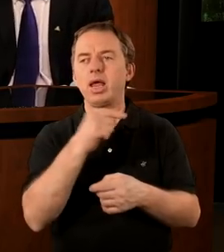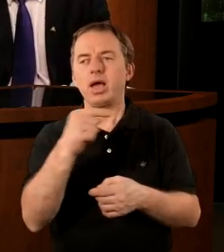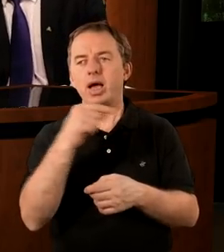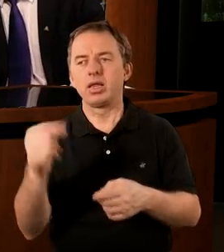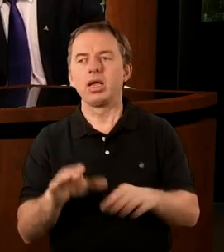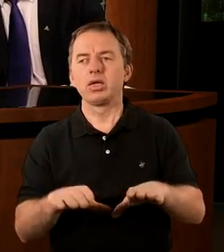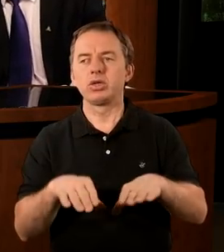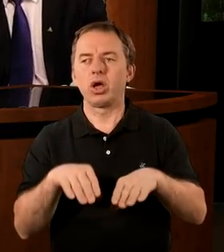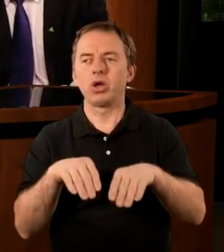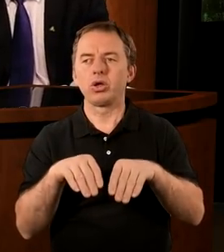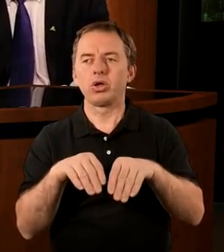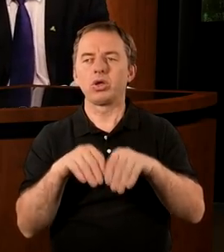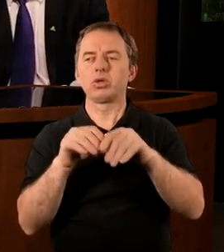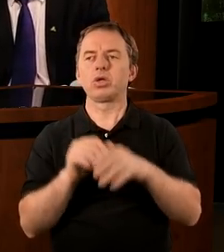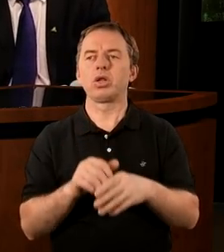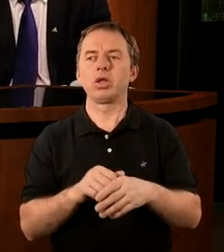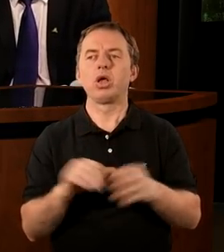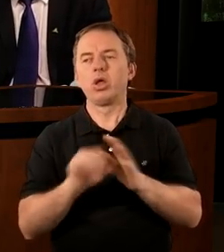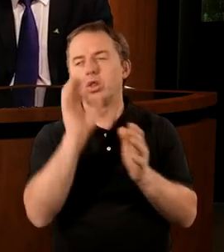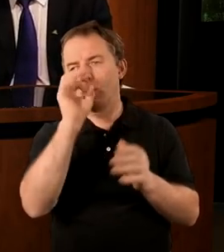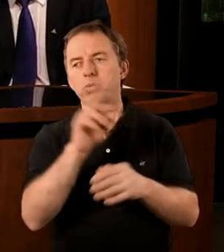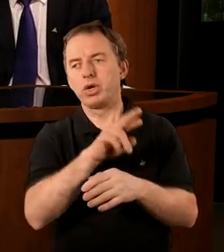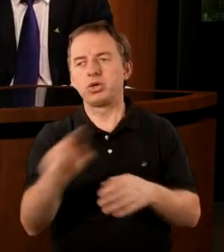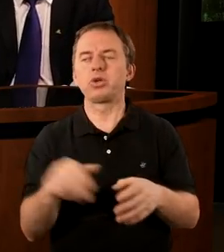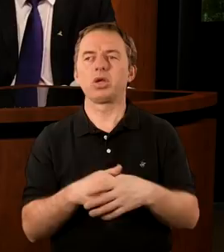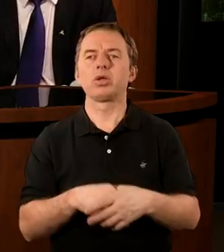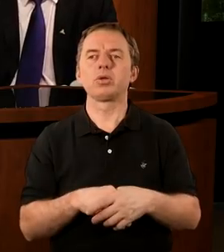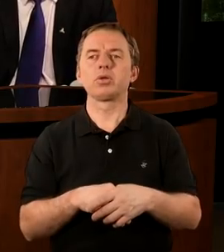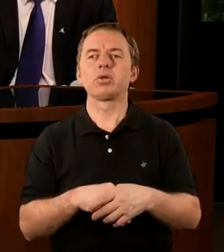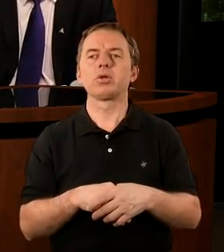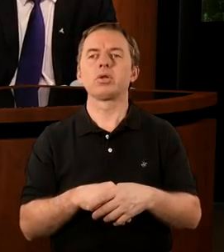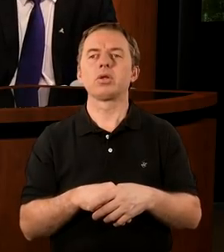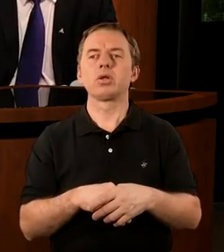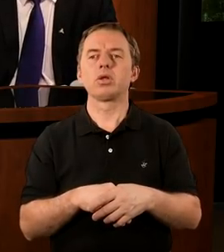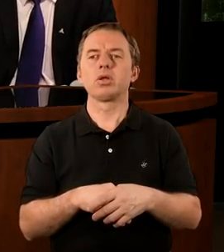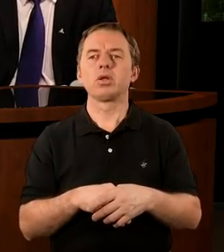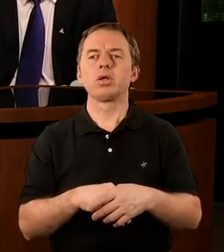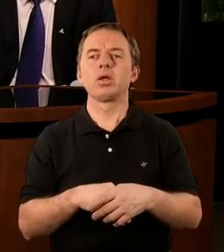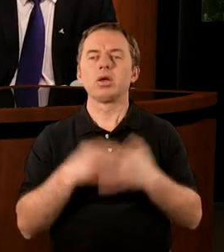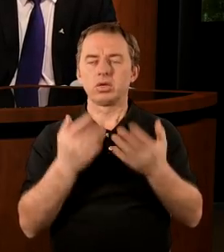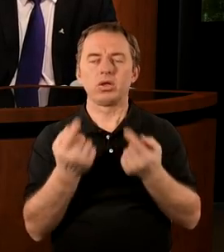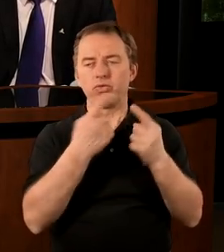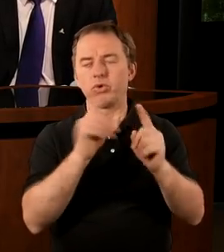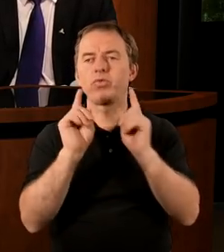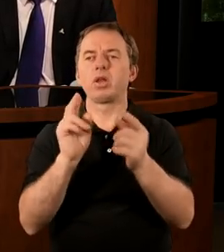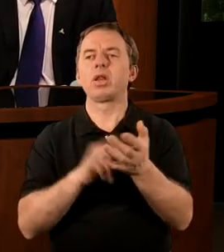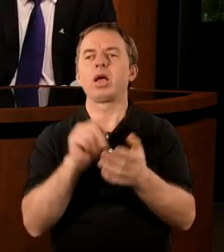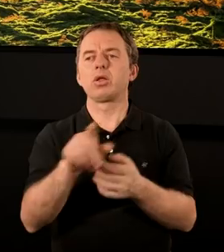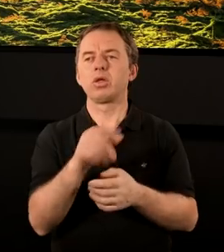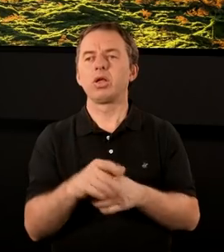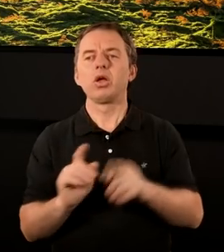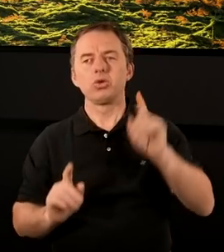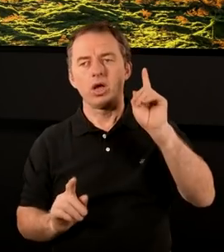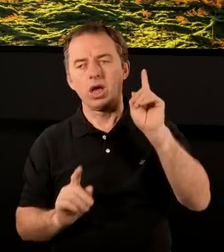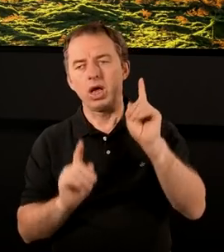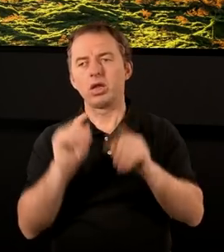negatywnego, ale zaczyna od dobrych rzeczy. I o tym za chwilę może, ale ja właśnie chciałbym jeszcze też zwrócić uwagę na to, że